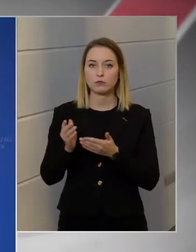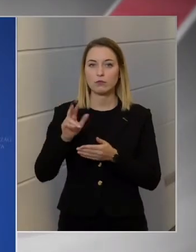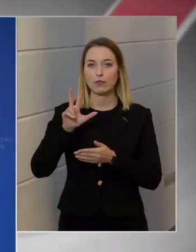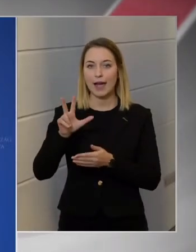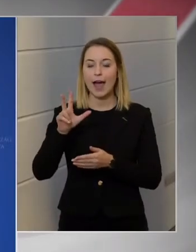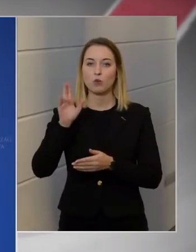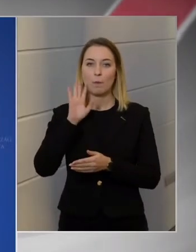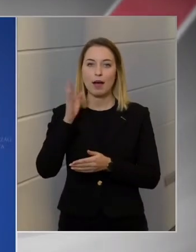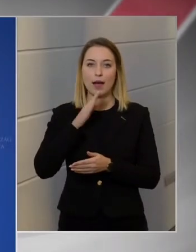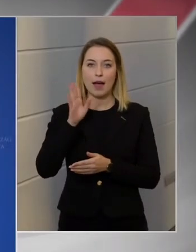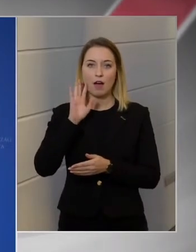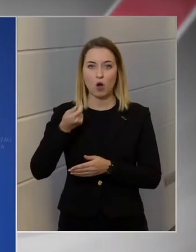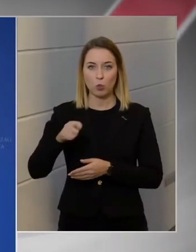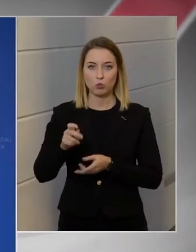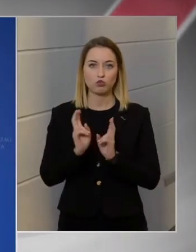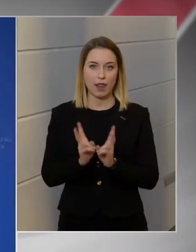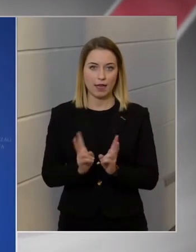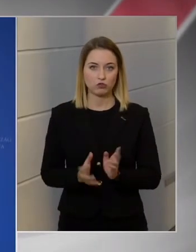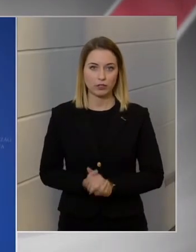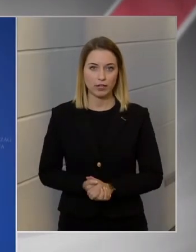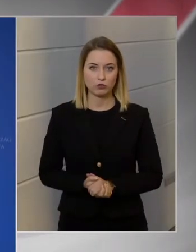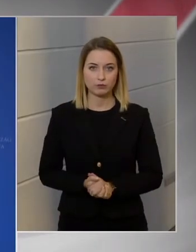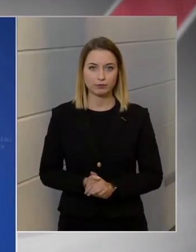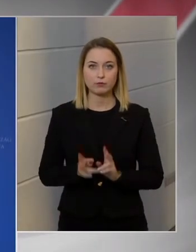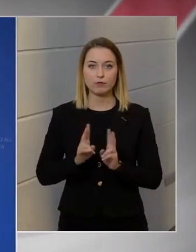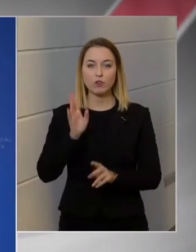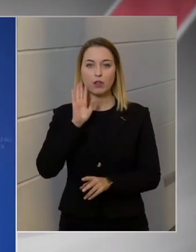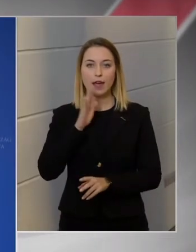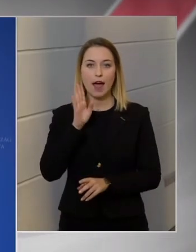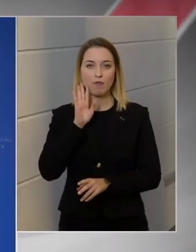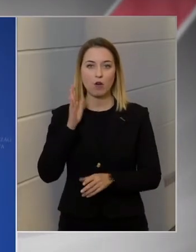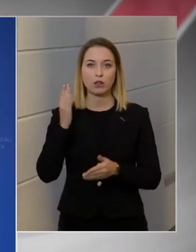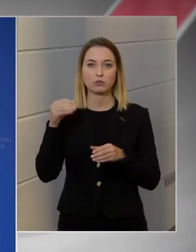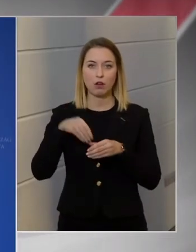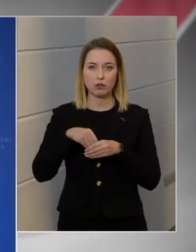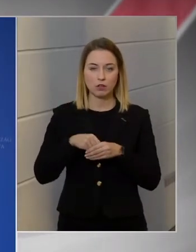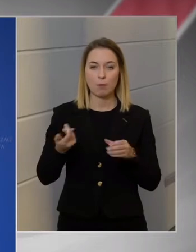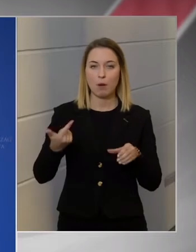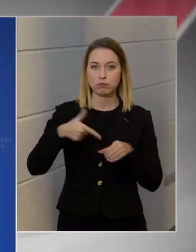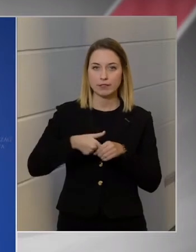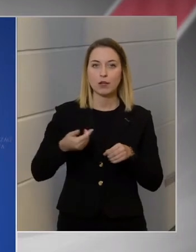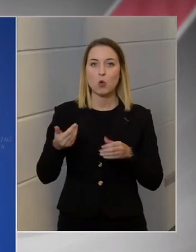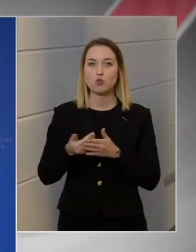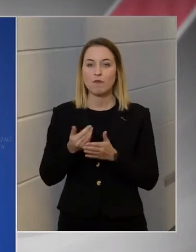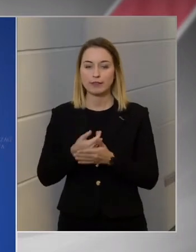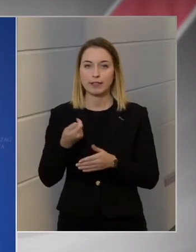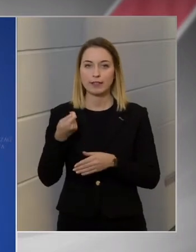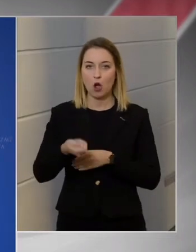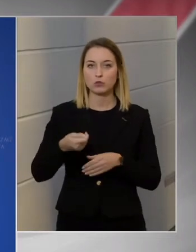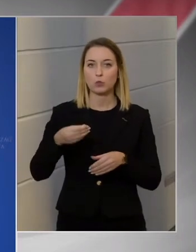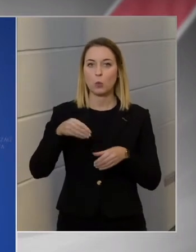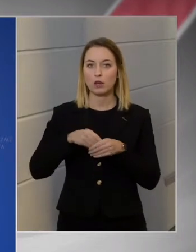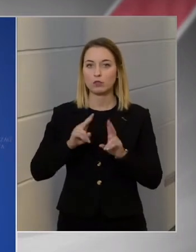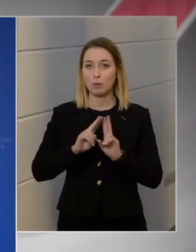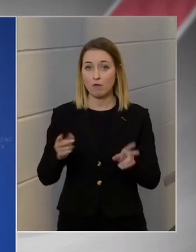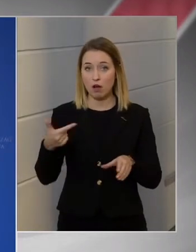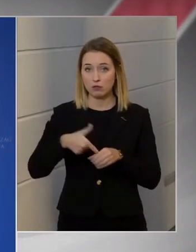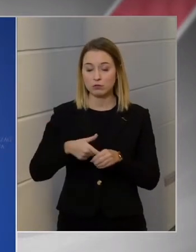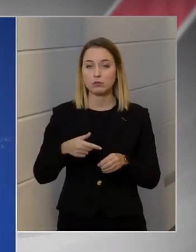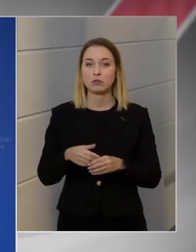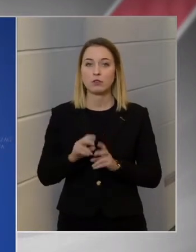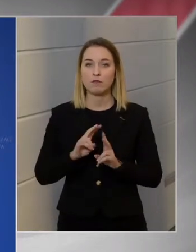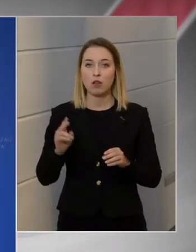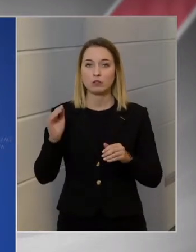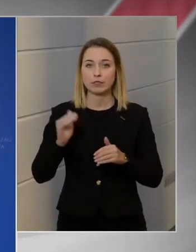három álfa kulcs lehetséges. Van álfatartalma a benzinnek, van jövedékiadó tartalma a benzinnek, van